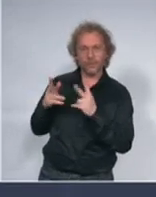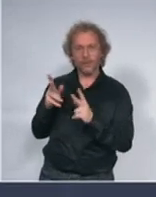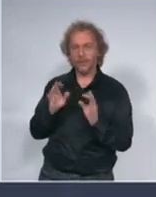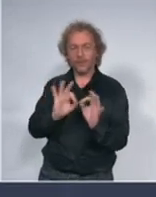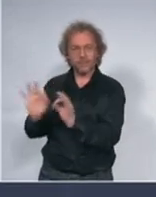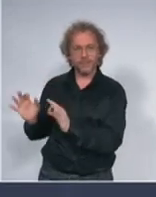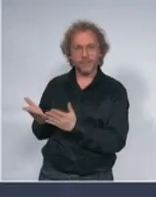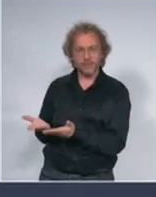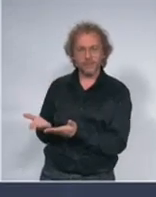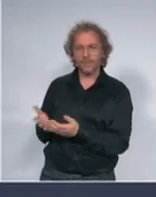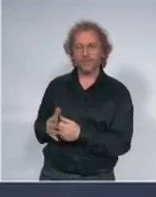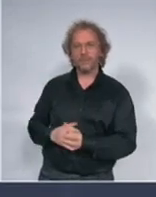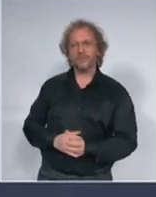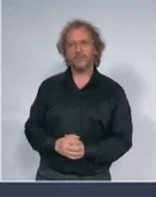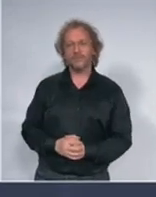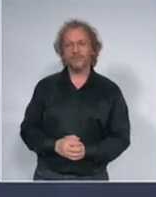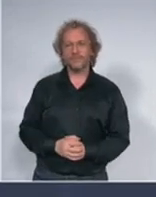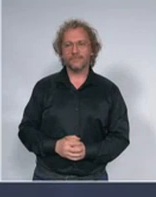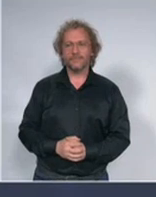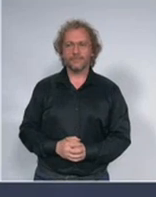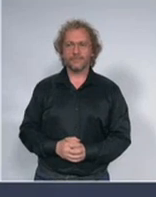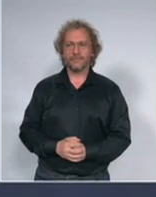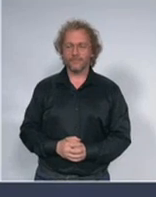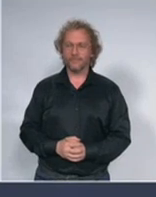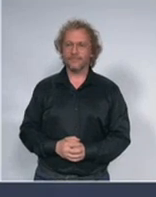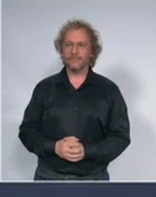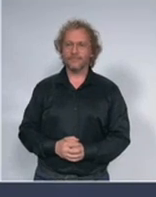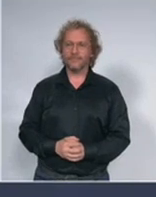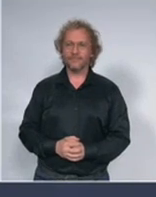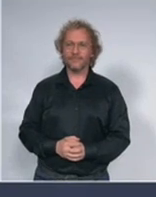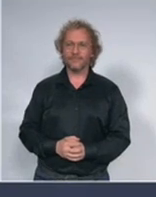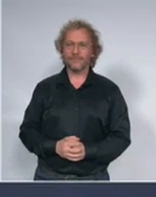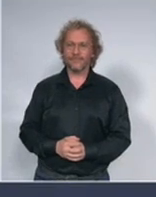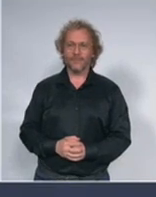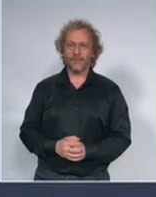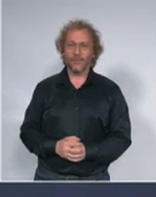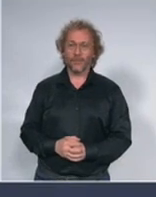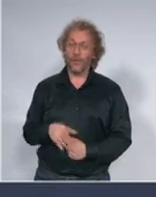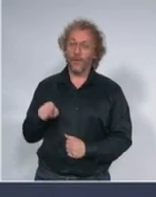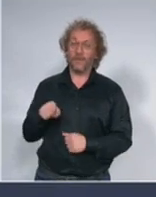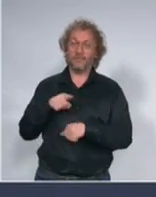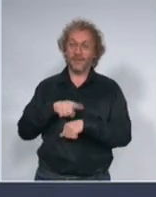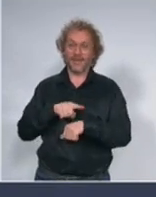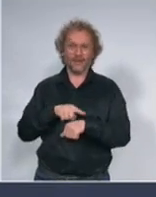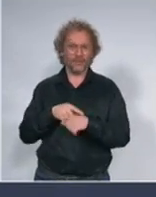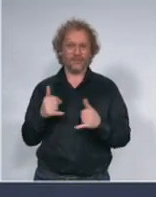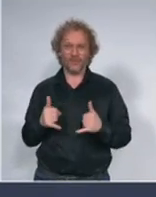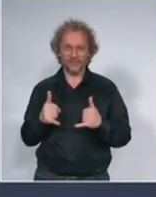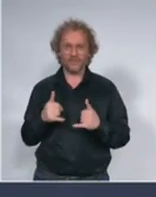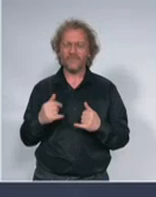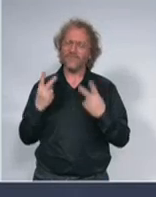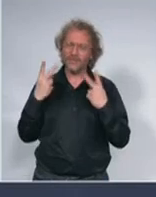mi u ovom trenutku i važno mi je da to kažem, sigurno